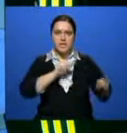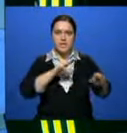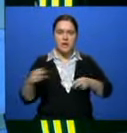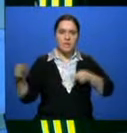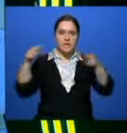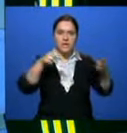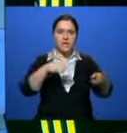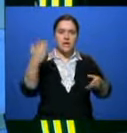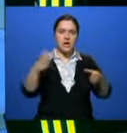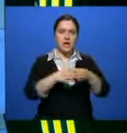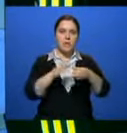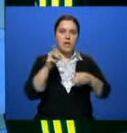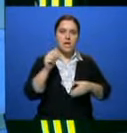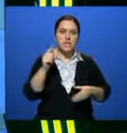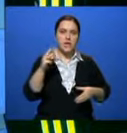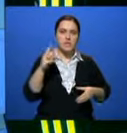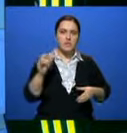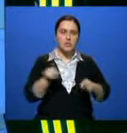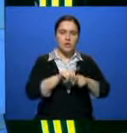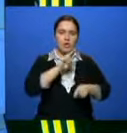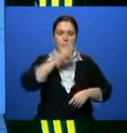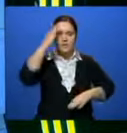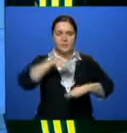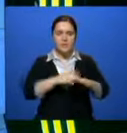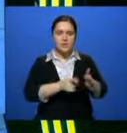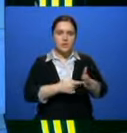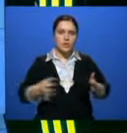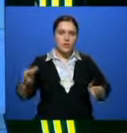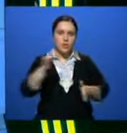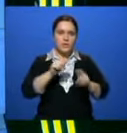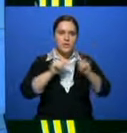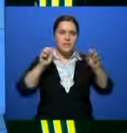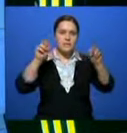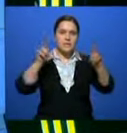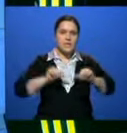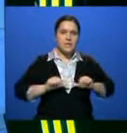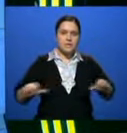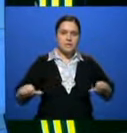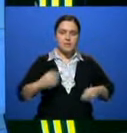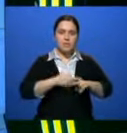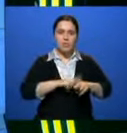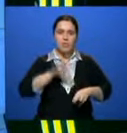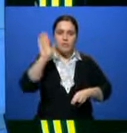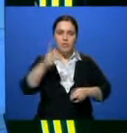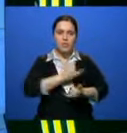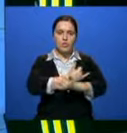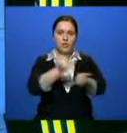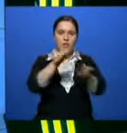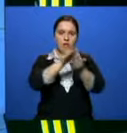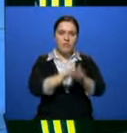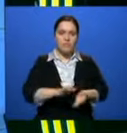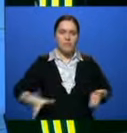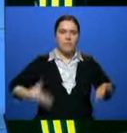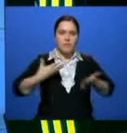компании «Казахмыс», а также работники Акимата Карагандинской области. Создана специальная комиссия, которая возьмет на себя организацию похорон шестерых погибших.